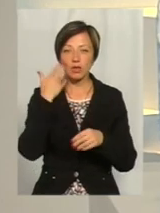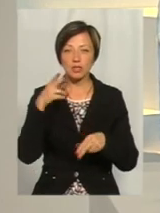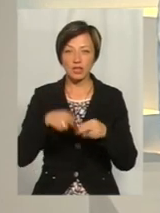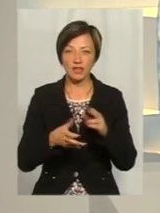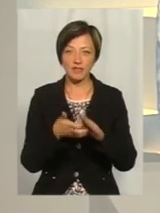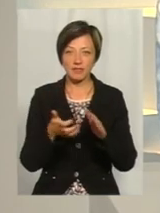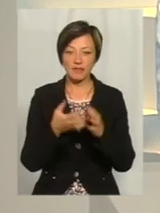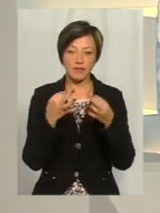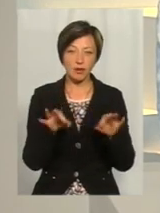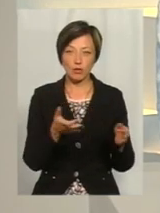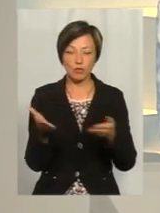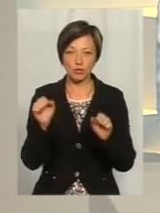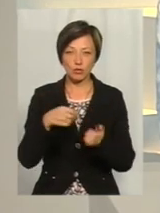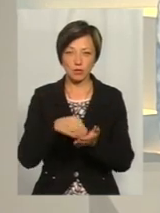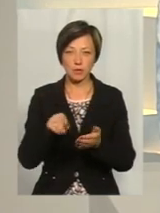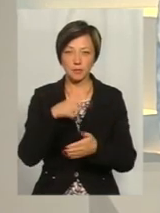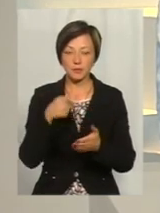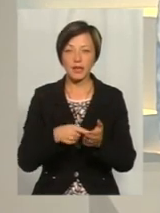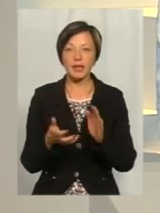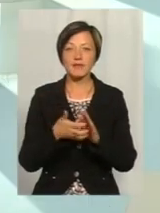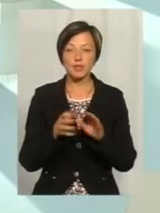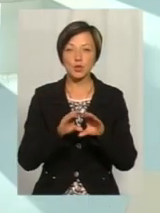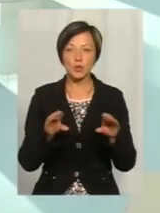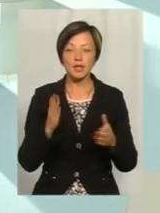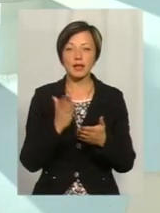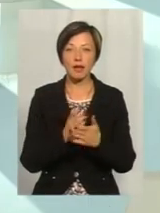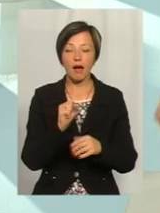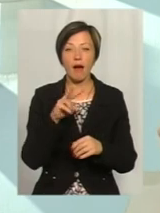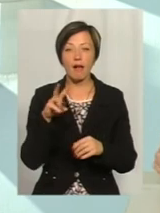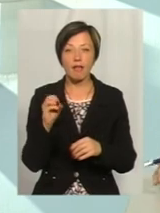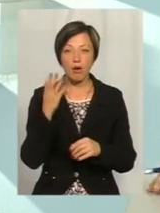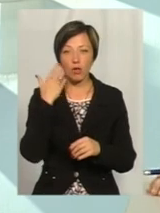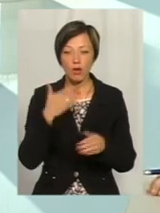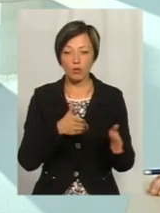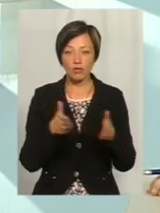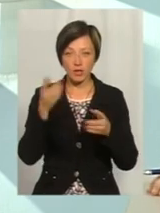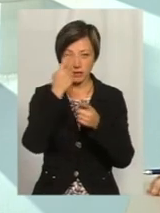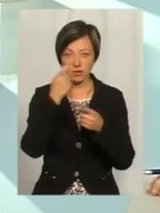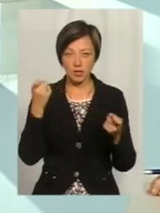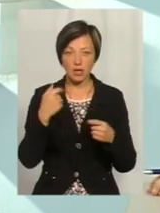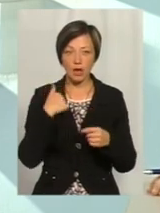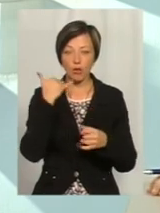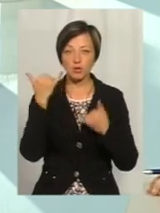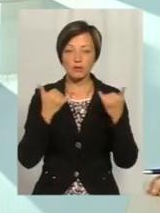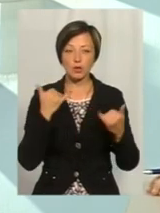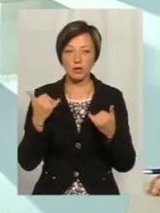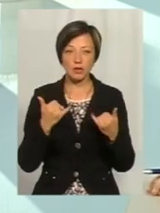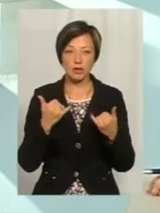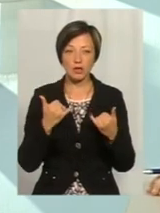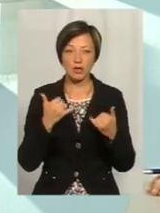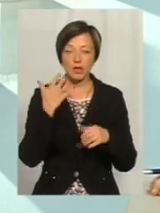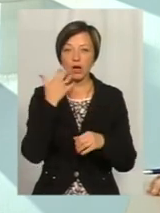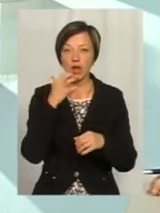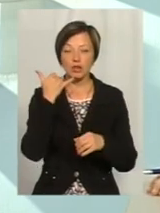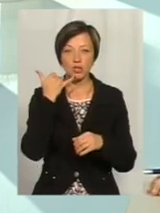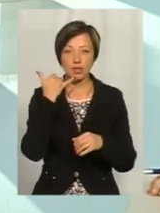коли в вільному доступі можна бути запростою? Дефіцит тюнерів дійсно є, але коли я готувалася до ефіру, я обзвонила гарячій